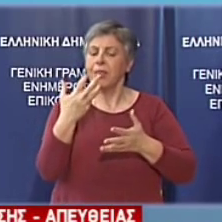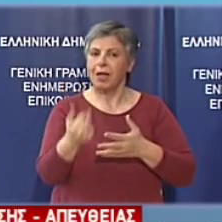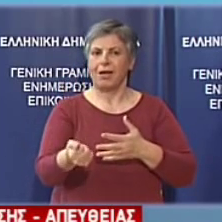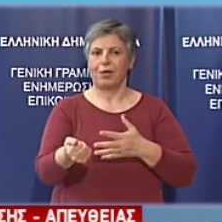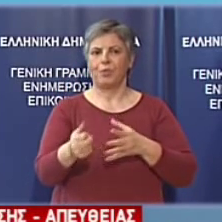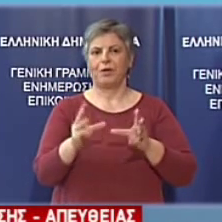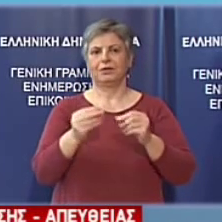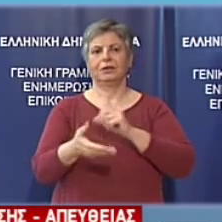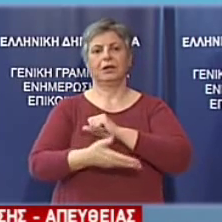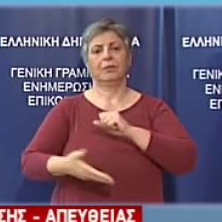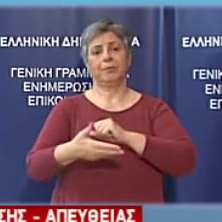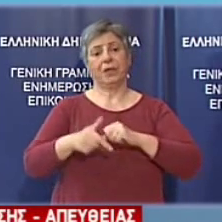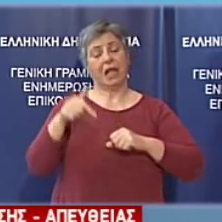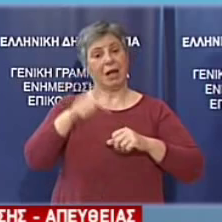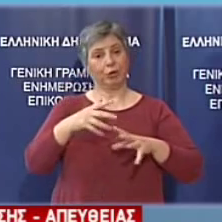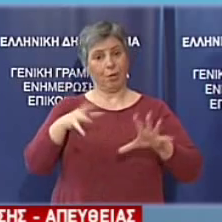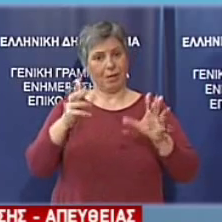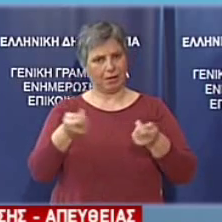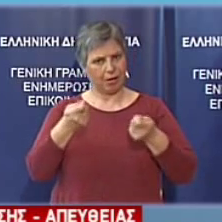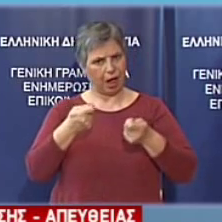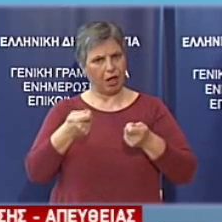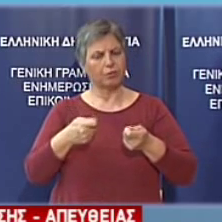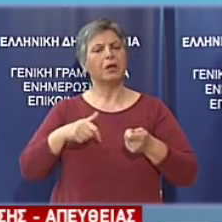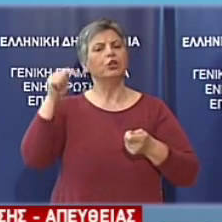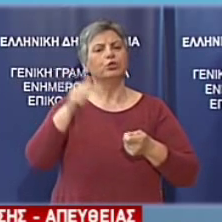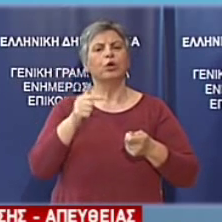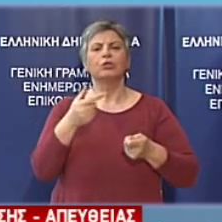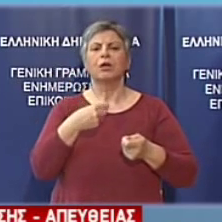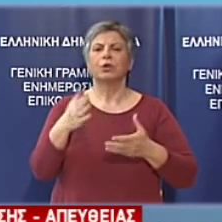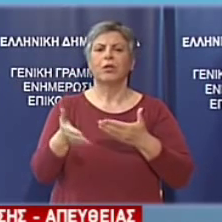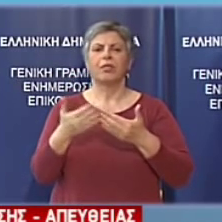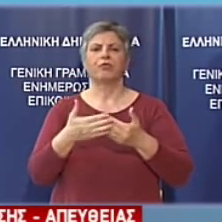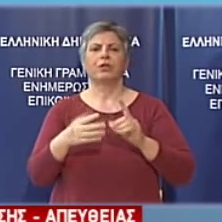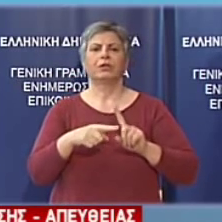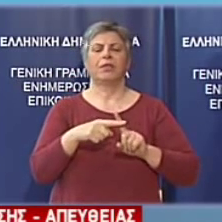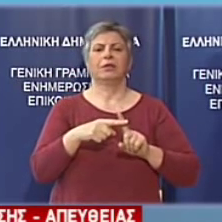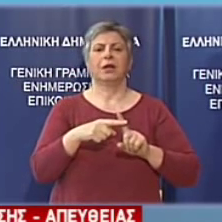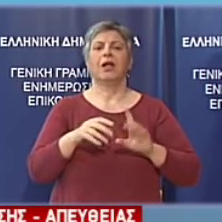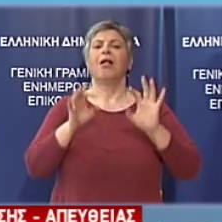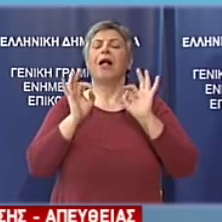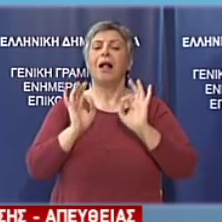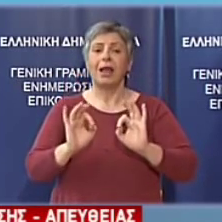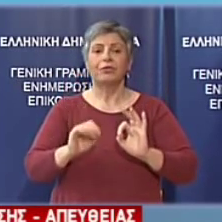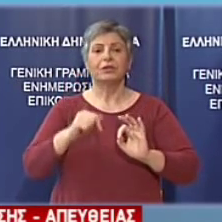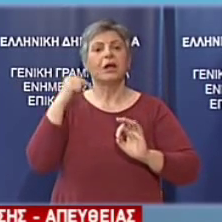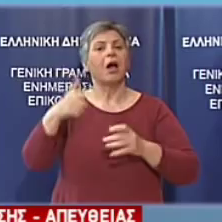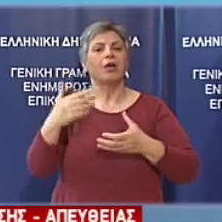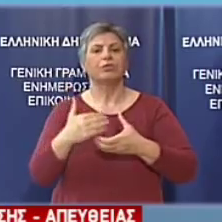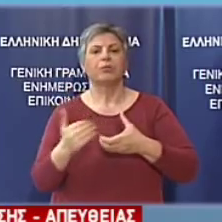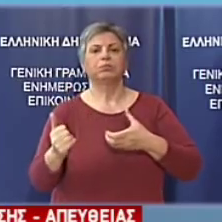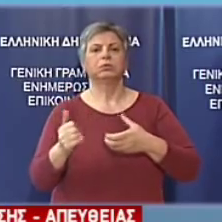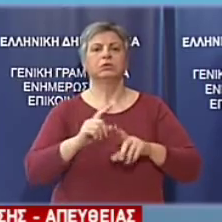αυτό θα συμβάλλει ιδιαίτερα και η αποχή των αγροτών από ενέργειες που πλήττουν όμως την οικονομία και την ομαλή ζωή του τόπου